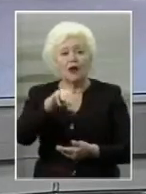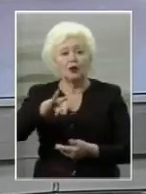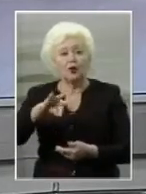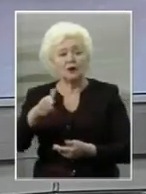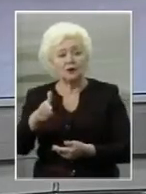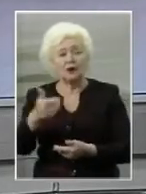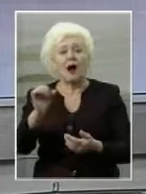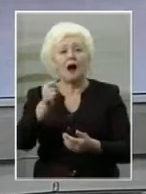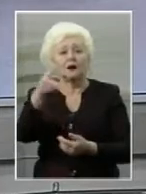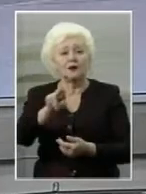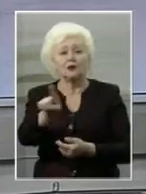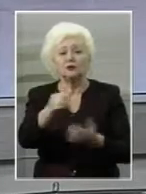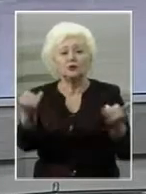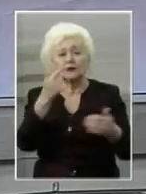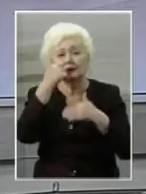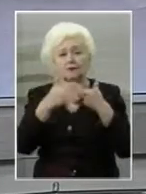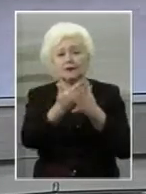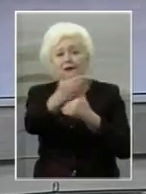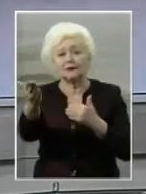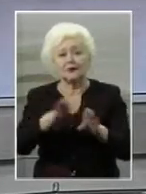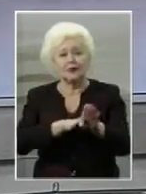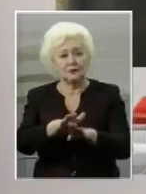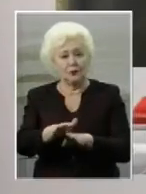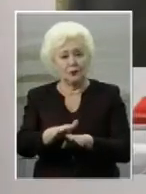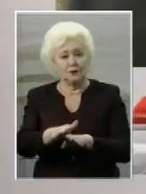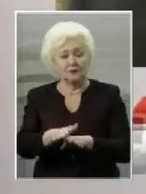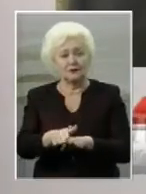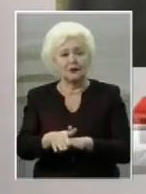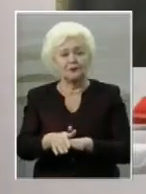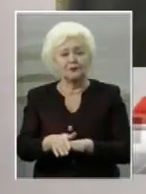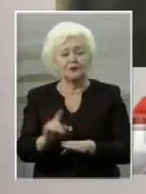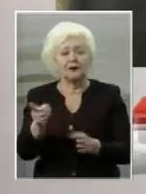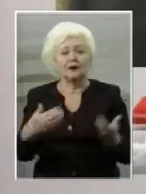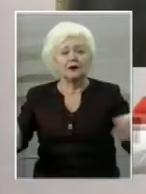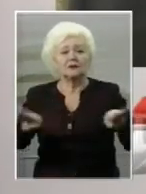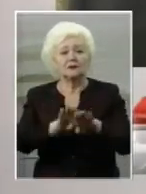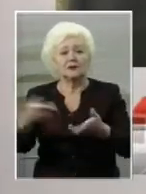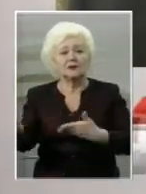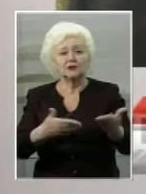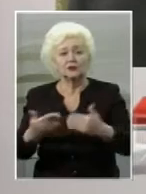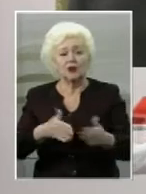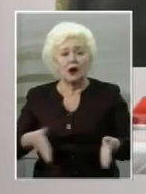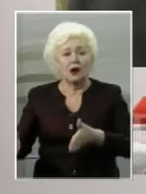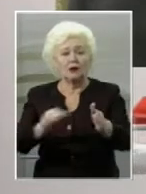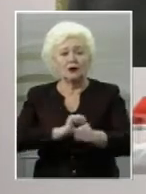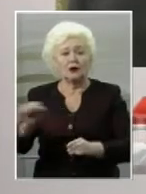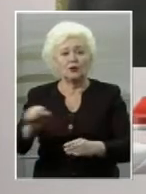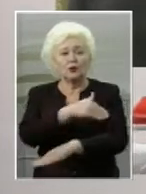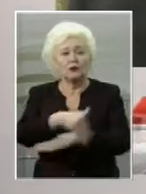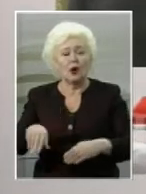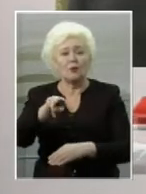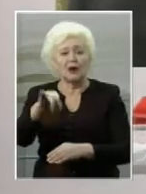зв'язку. Аню, що зараз біля тебе відбувається? Завершилась хода біля алеї Героїв на вулиці